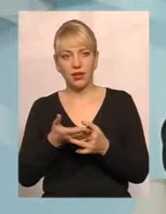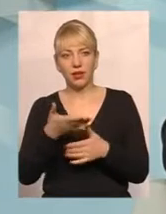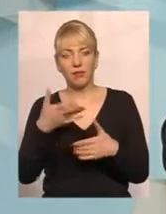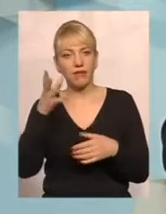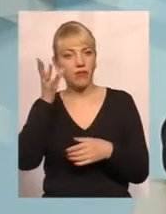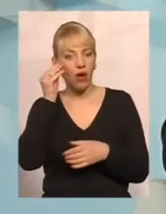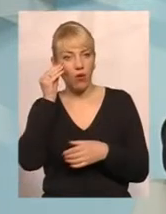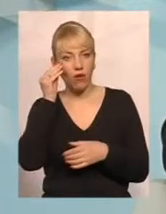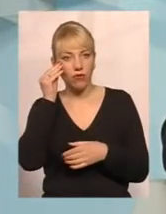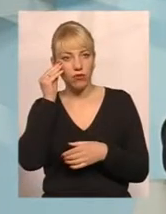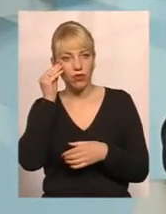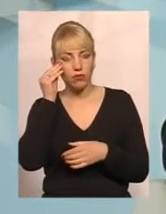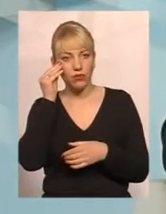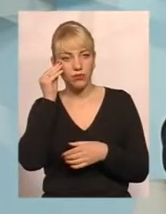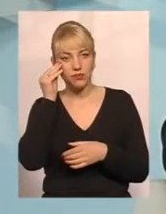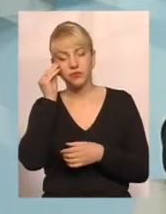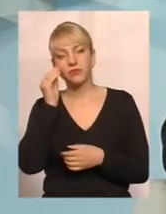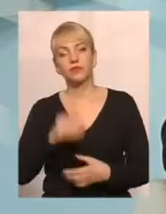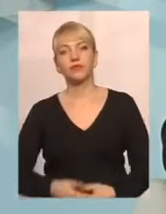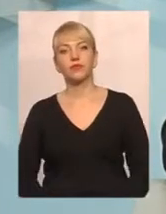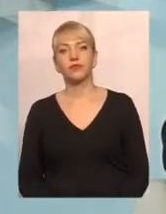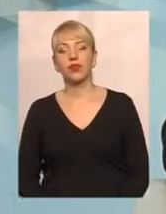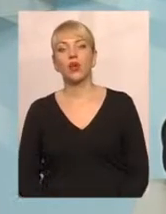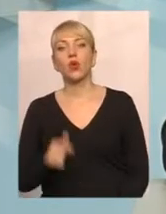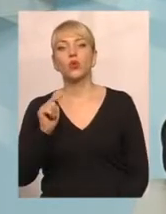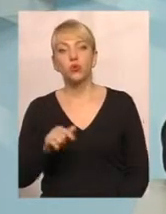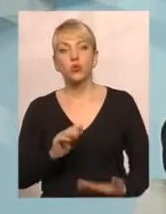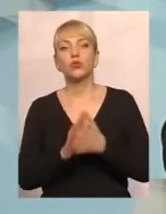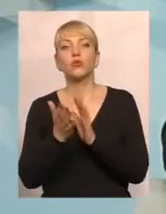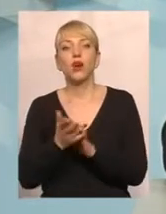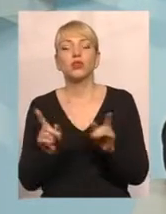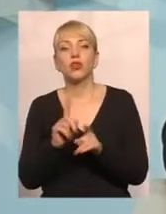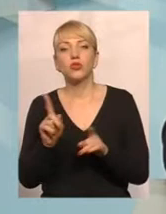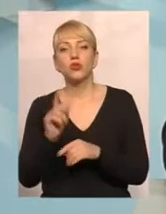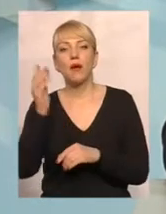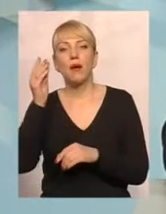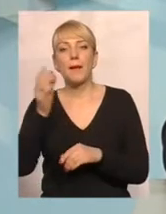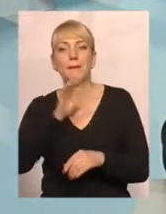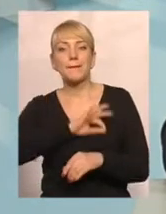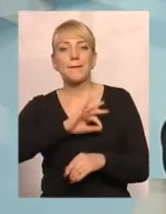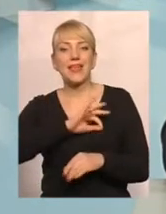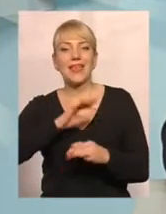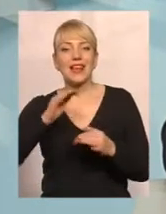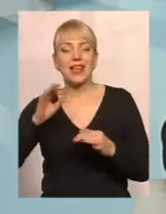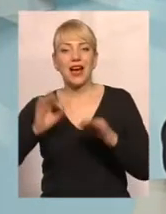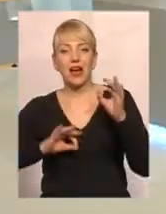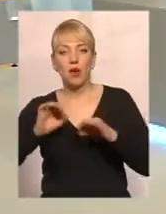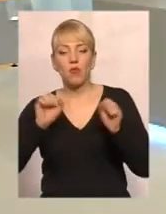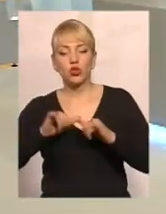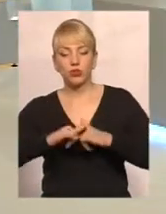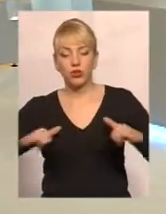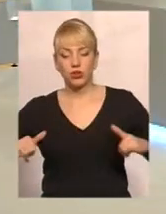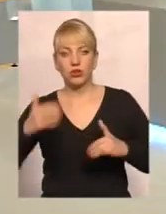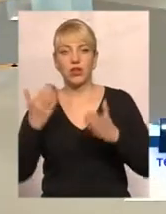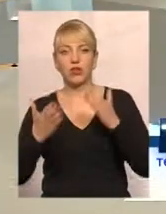враховуємо ту ситуацію, що пільга може поширюватися, якщо пільговик у нас